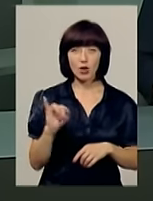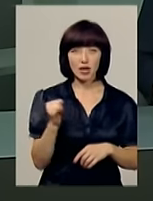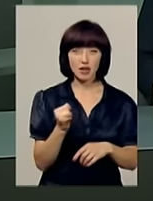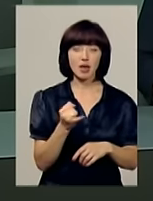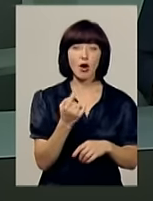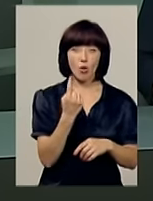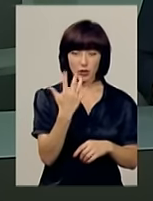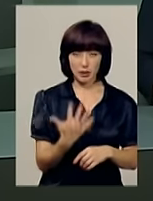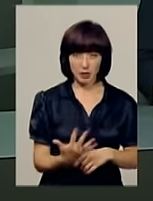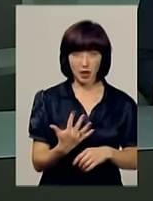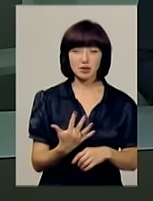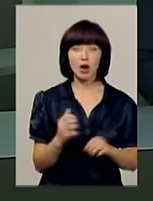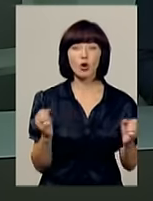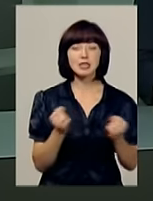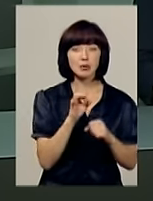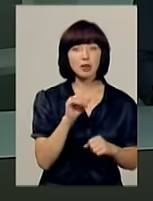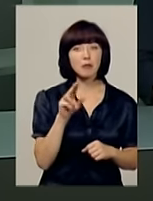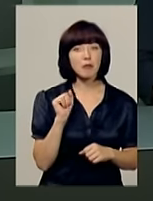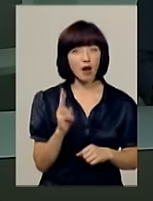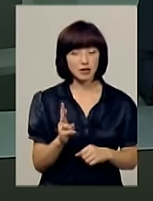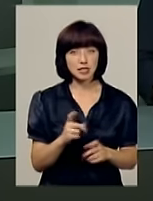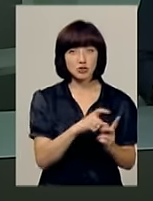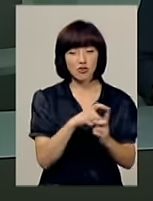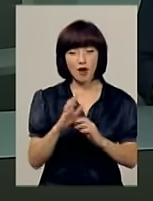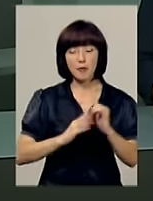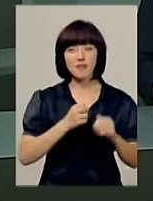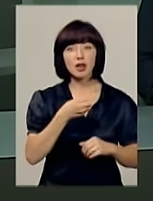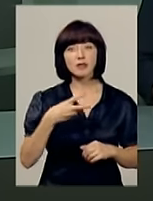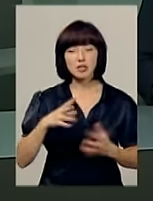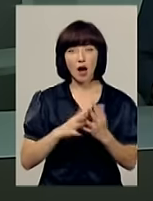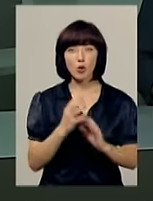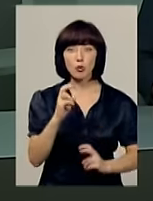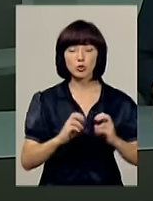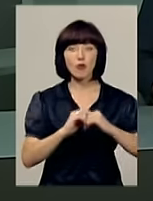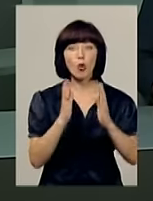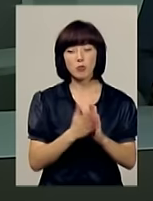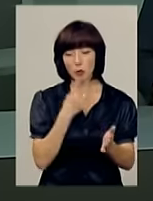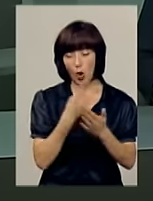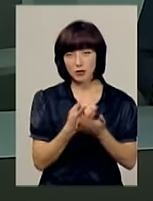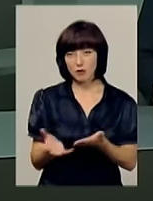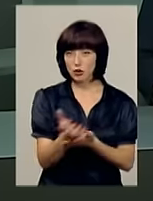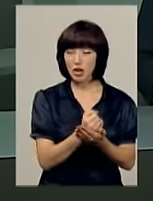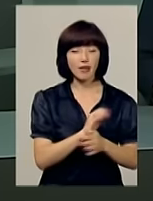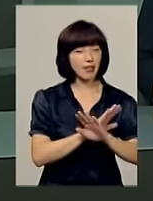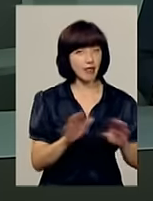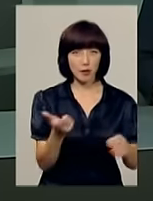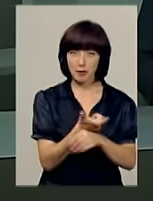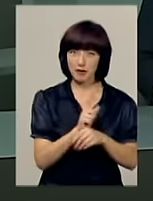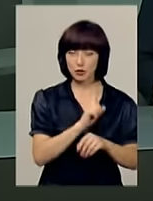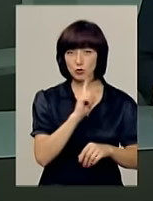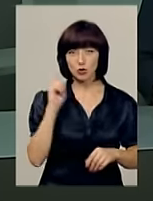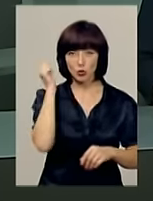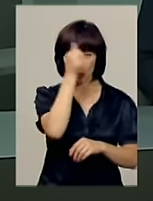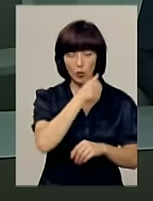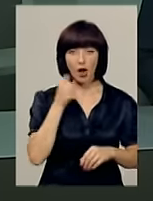частину озимого ріпаку. За словами фахівців агропромислового комплексу краю, показники врожайності не перевищують торішні. А